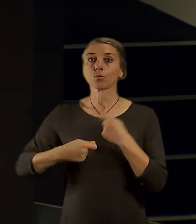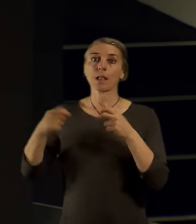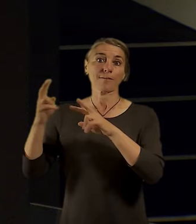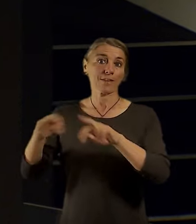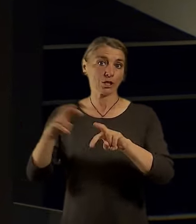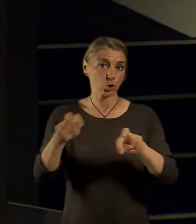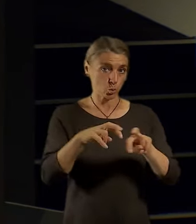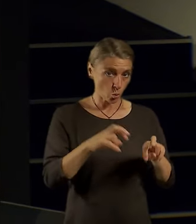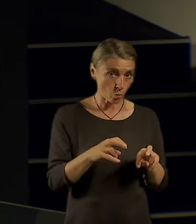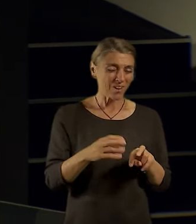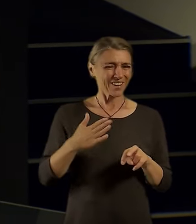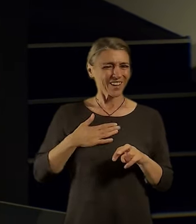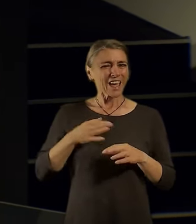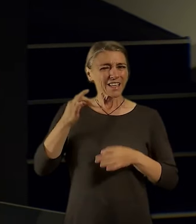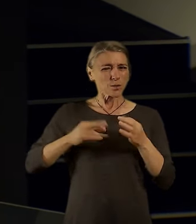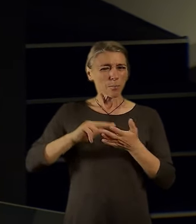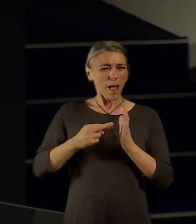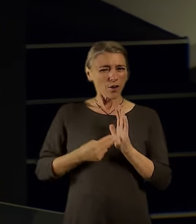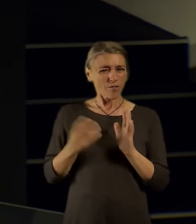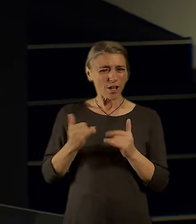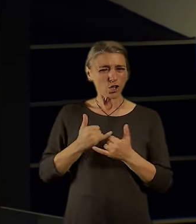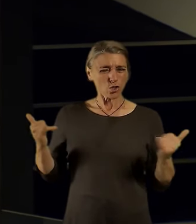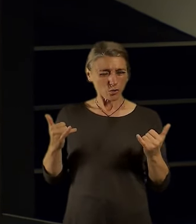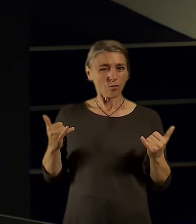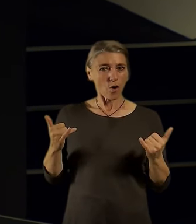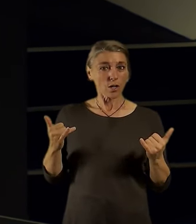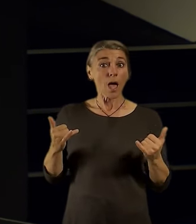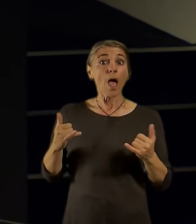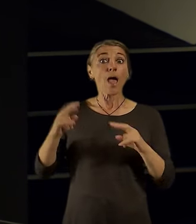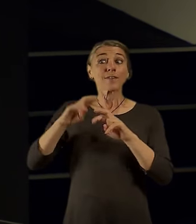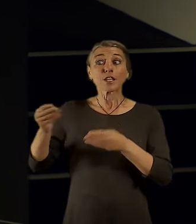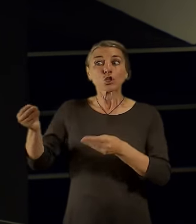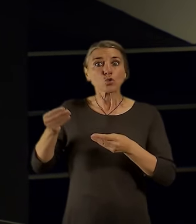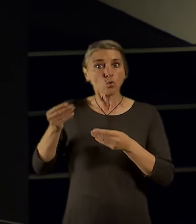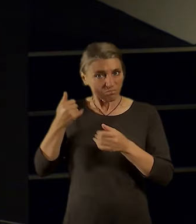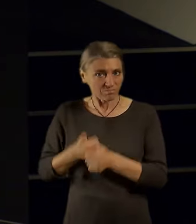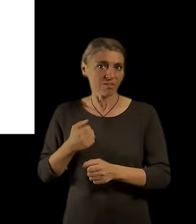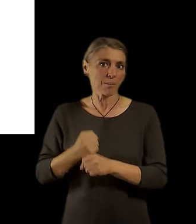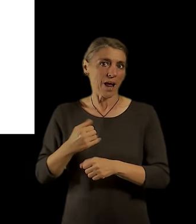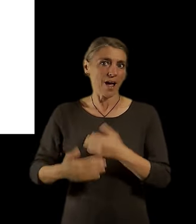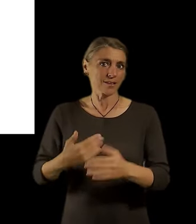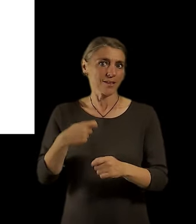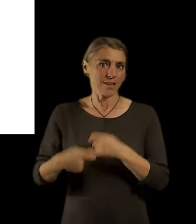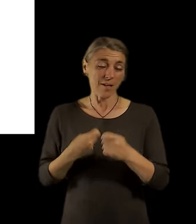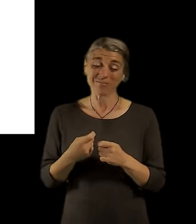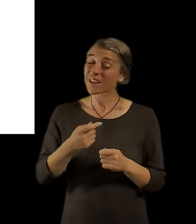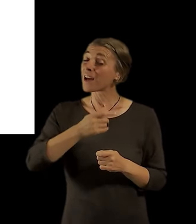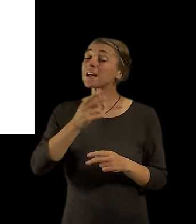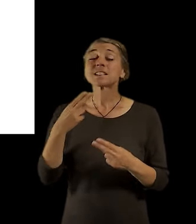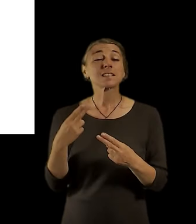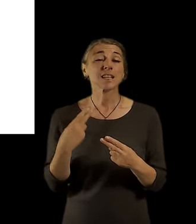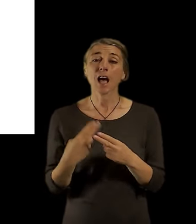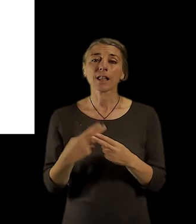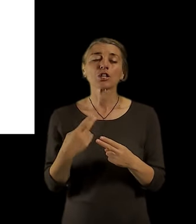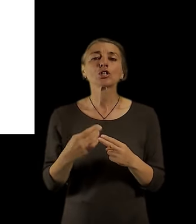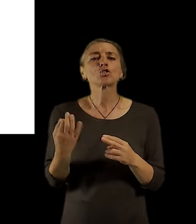které my také na IPRU vycházíme a zjistili, že každá ta vybavenost potřebuje nějakou jinou vzdálenost, aby to pro